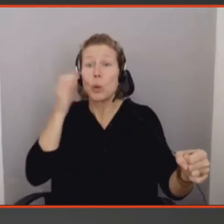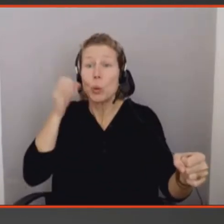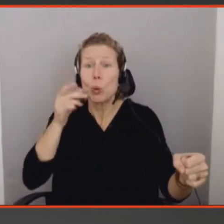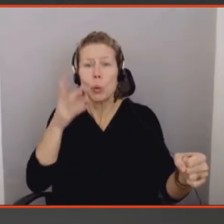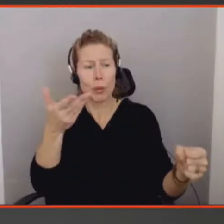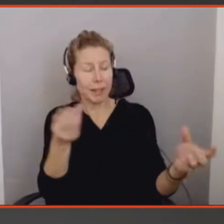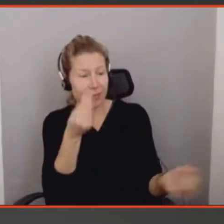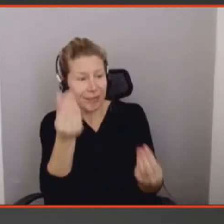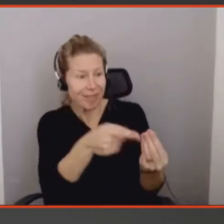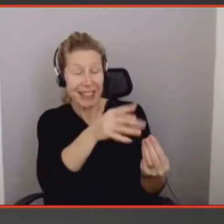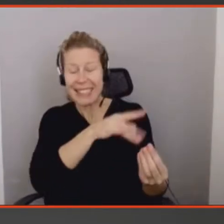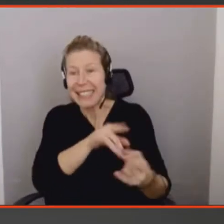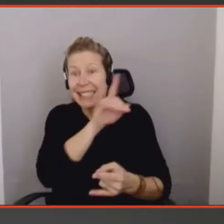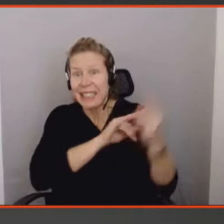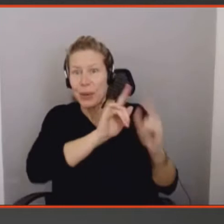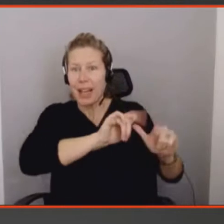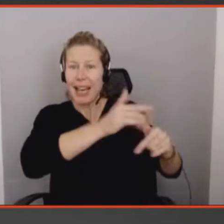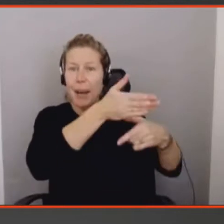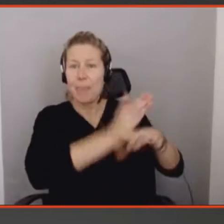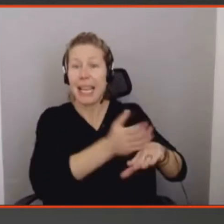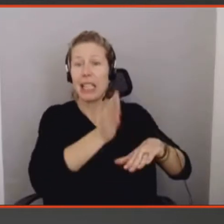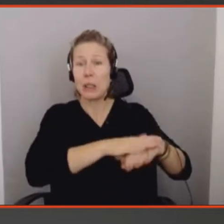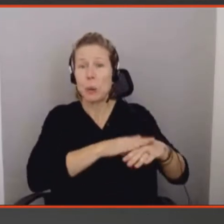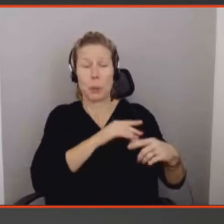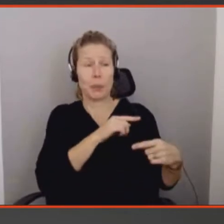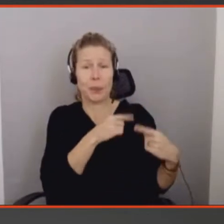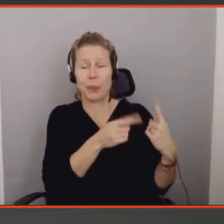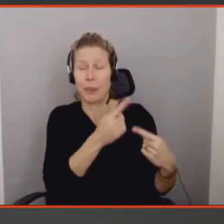plus vous êtes attachés à leur histoire, et c'est très difficile de s'en détacher.